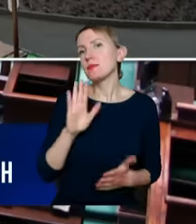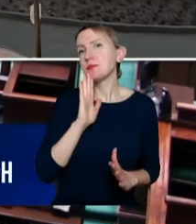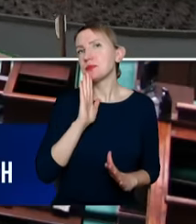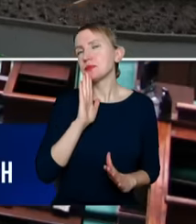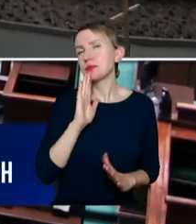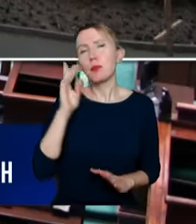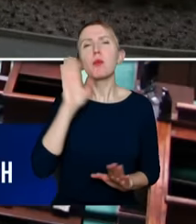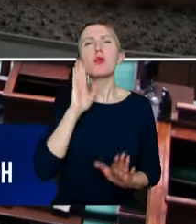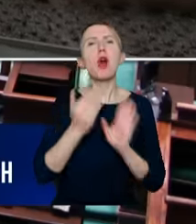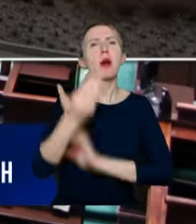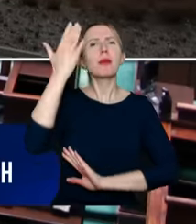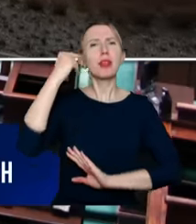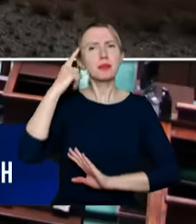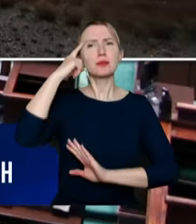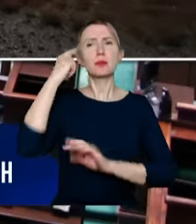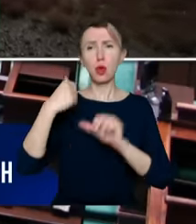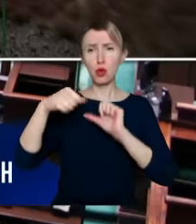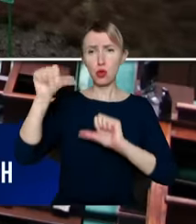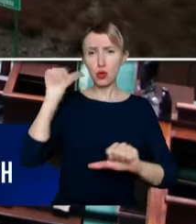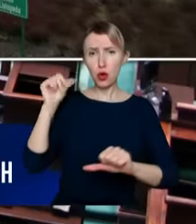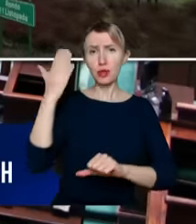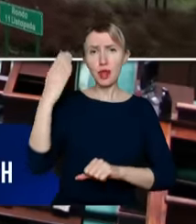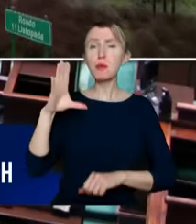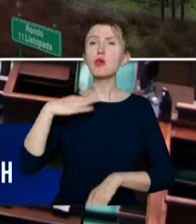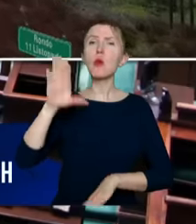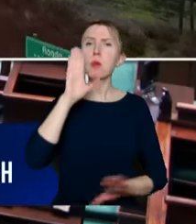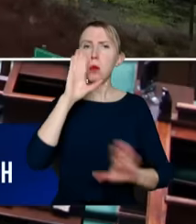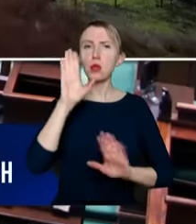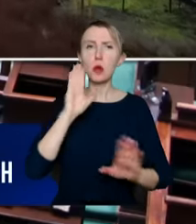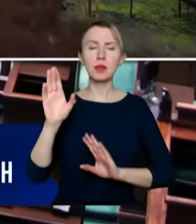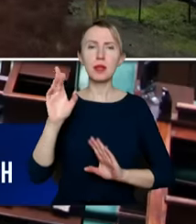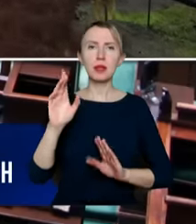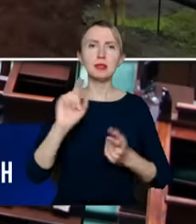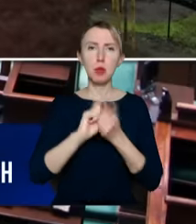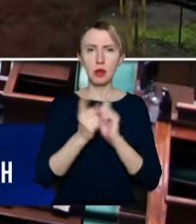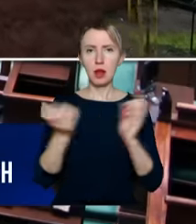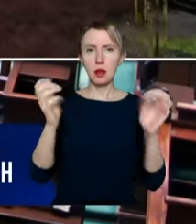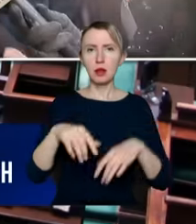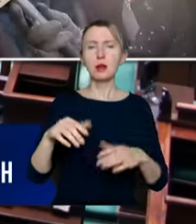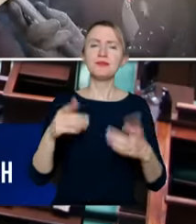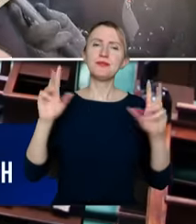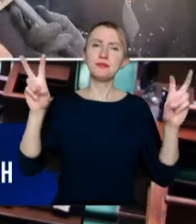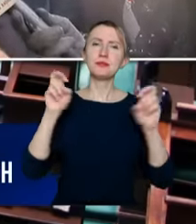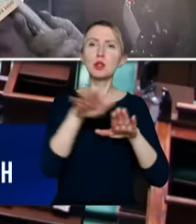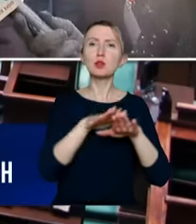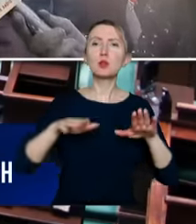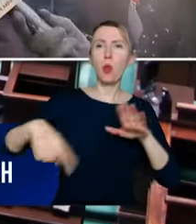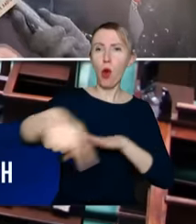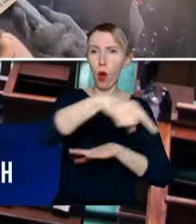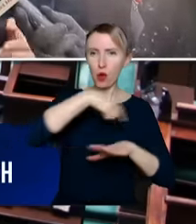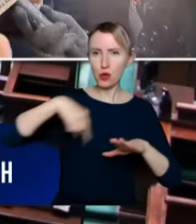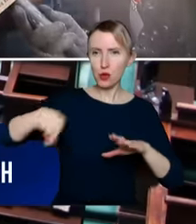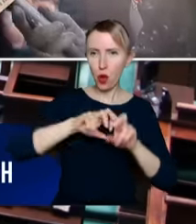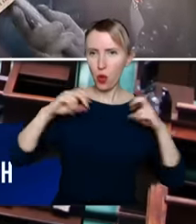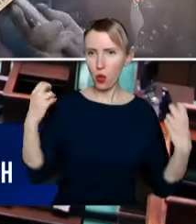bo niecały rok temu było bardzo podobne spotkanie. To był tak zwany Okrągły Stół, gdzie te